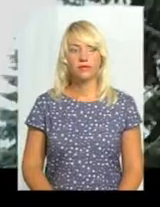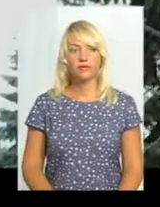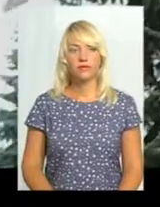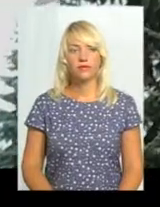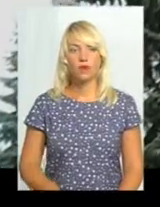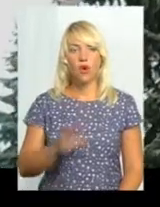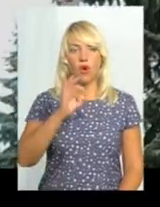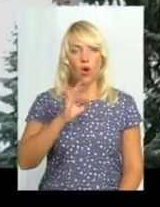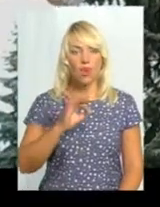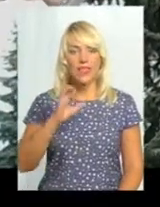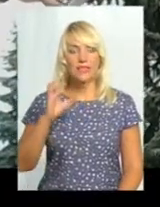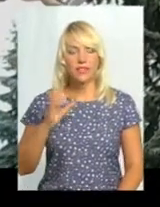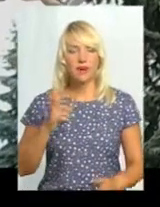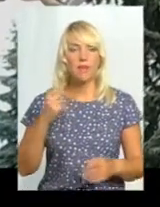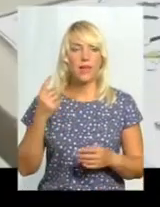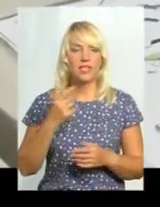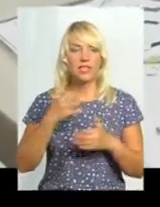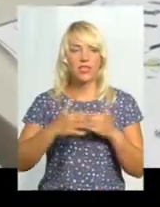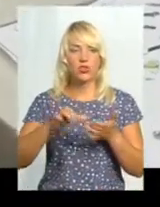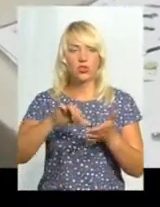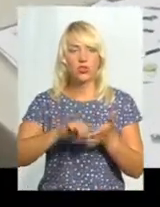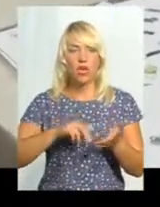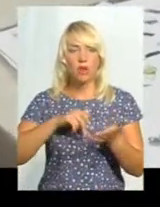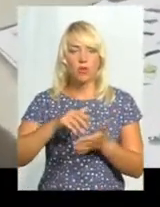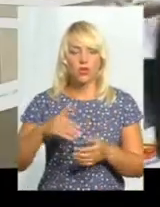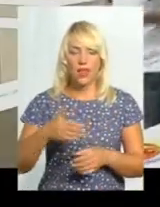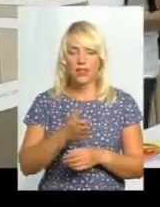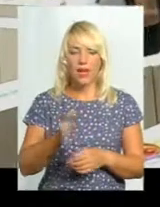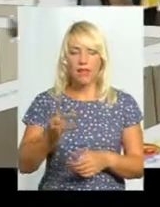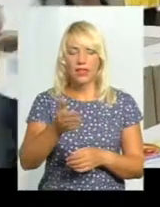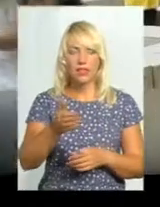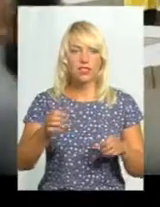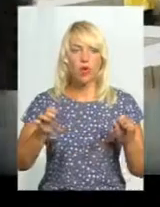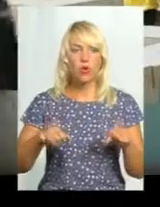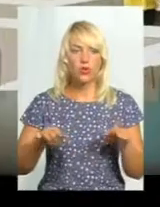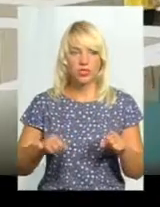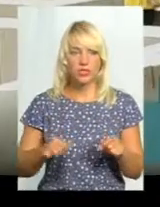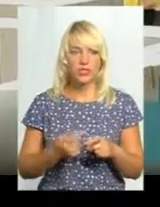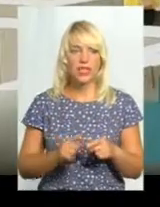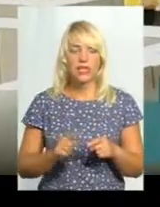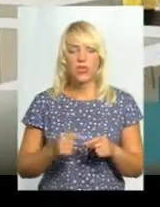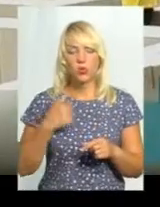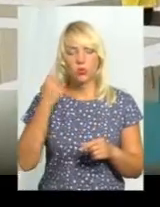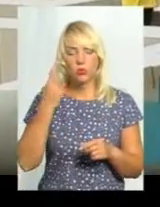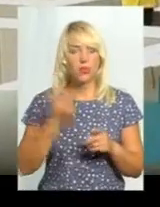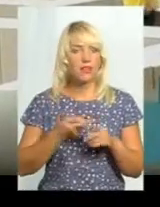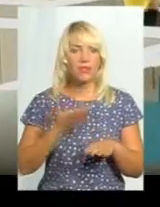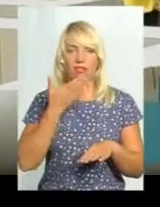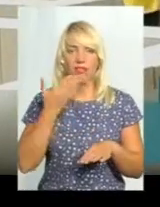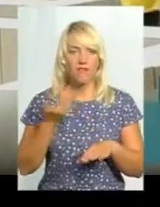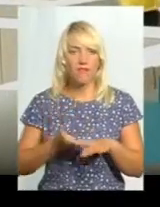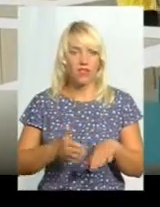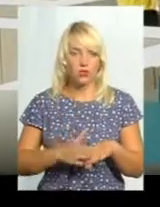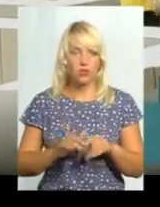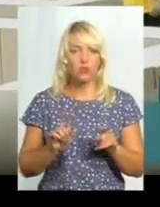Олена Смоліцька першою серед учасників пройшла лабіринт можливостей. Я думаю, що це не важко пройти, тому що